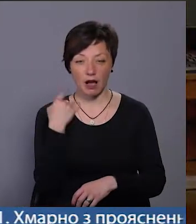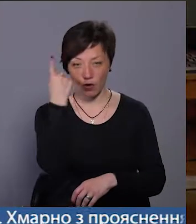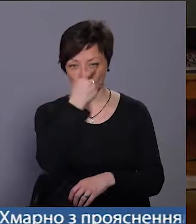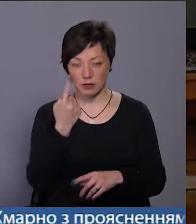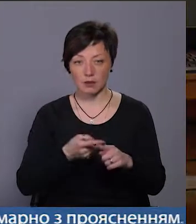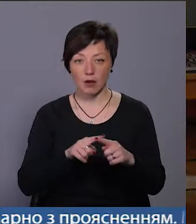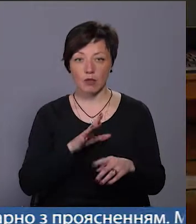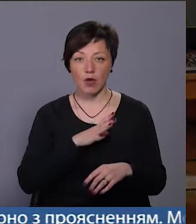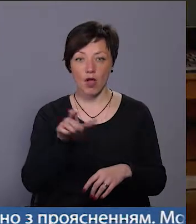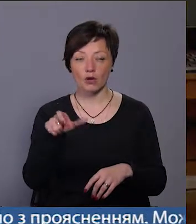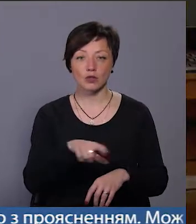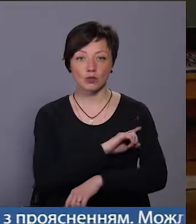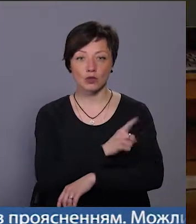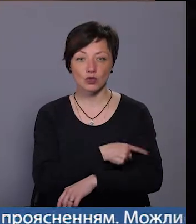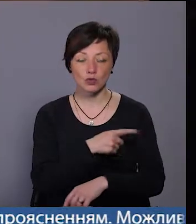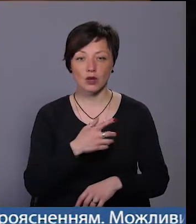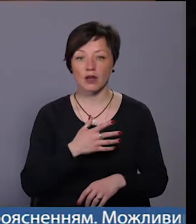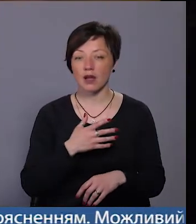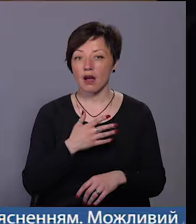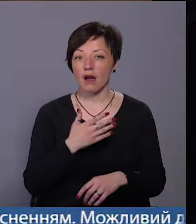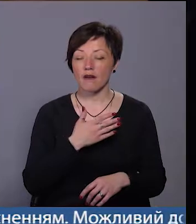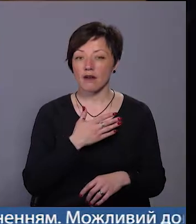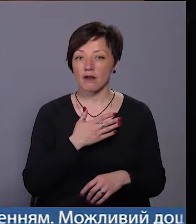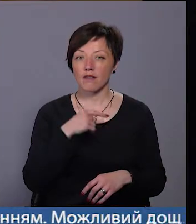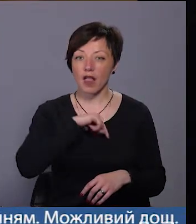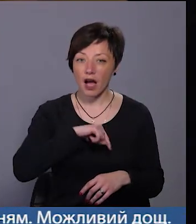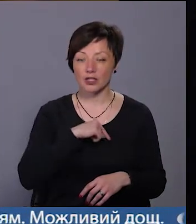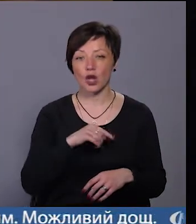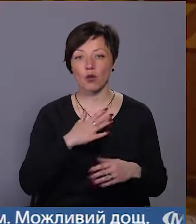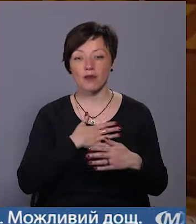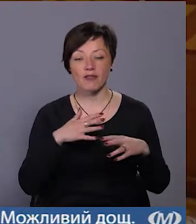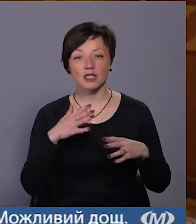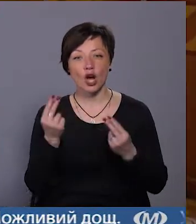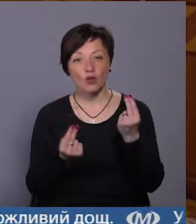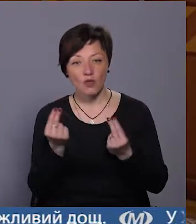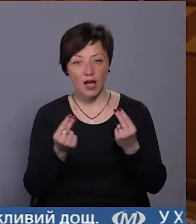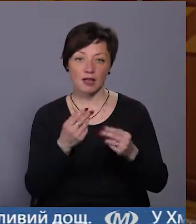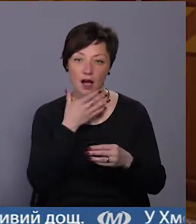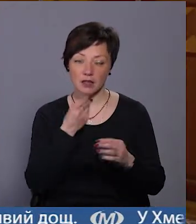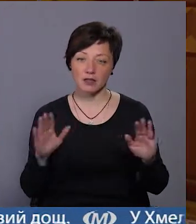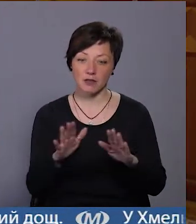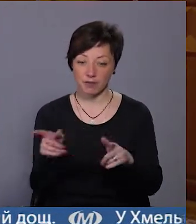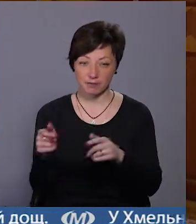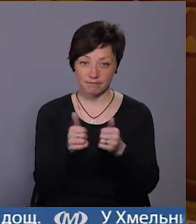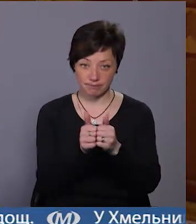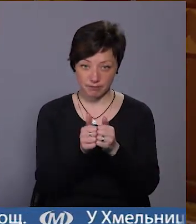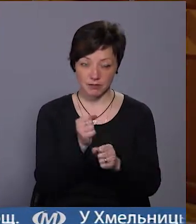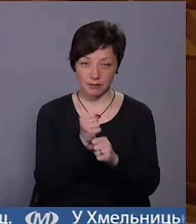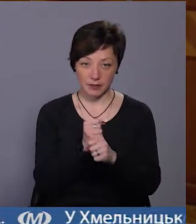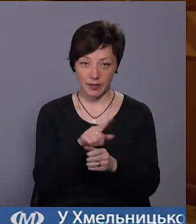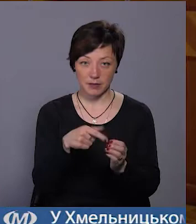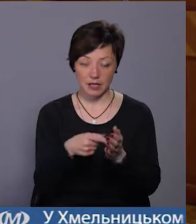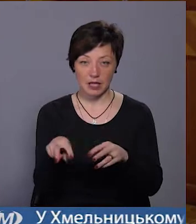була людина потужної вдачі, любив жартувати та гарно співав. Михайло Цимбалюк з Володимиром Андрійовичем Пліч-Опліч працював у міській